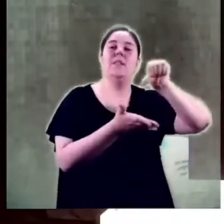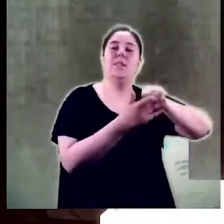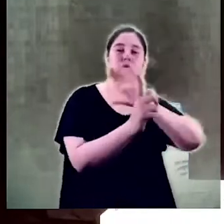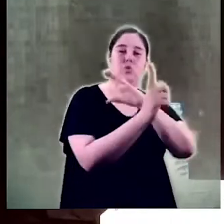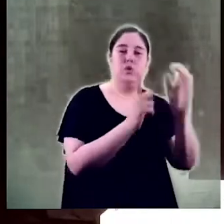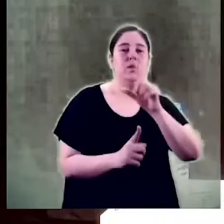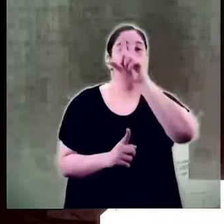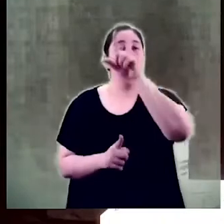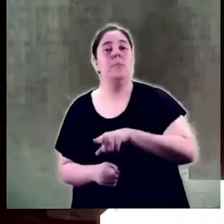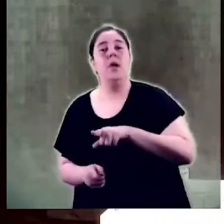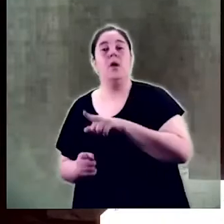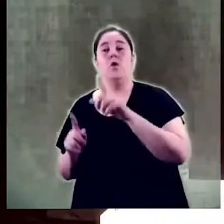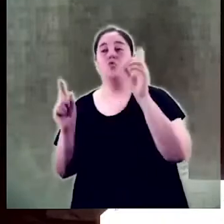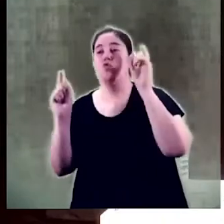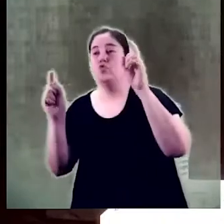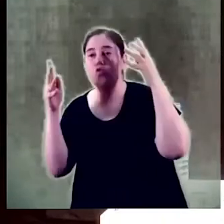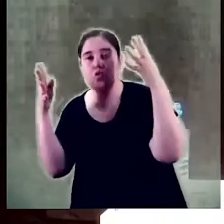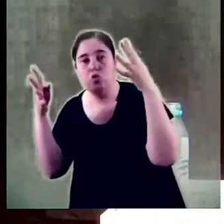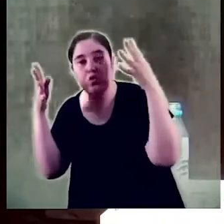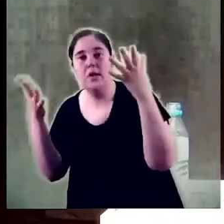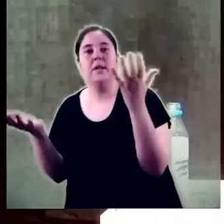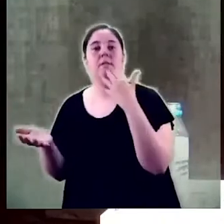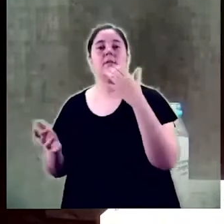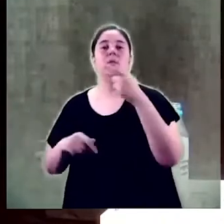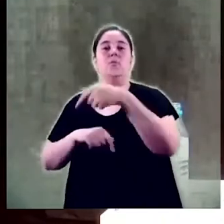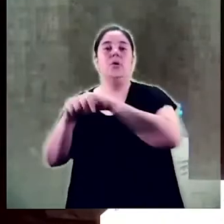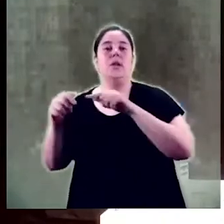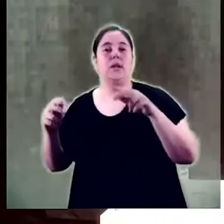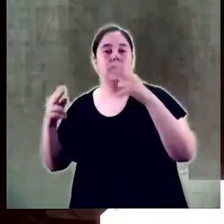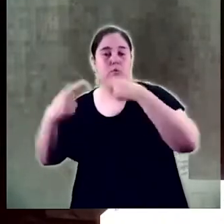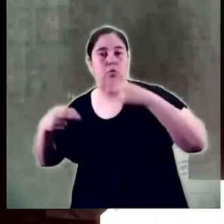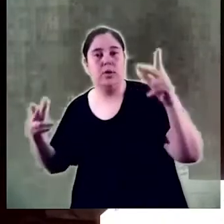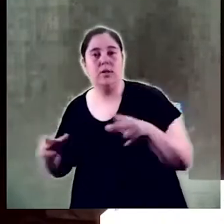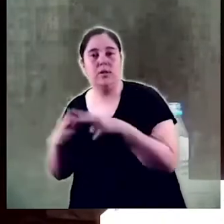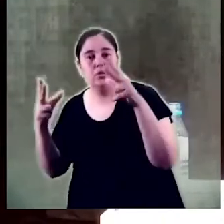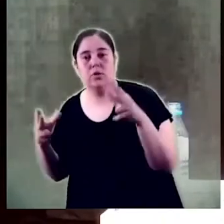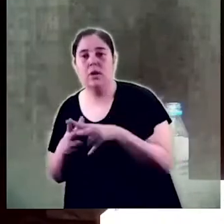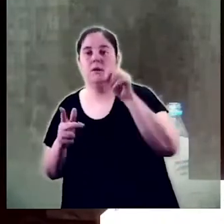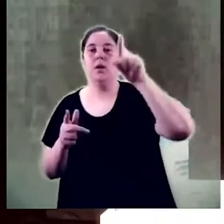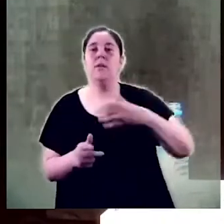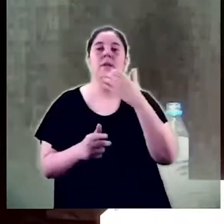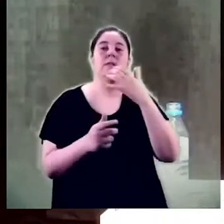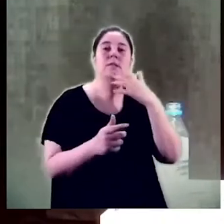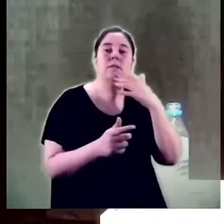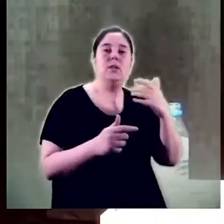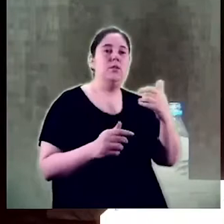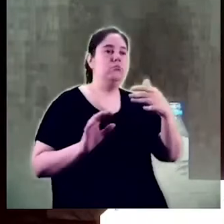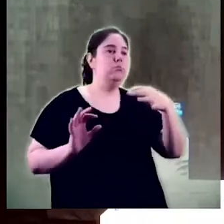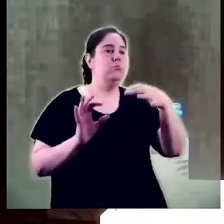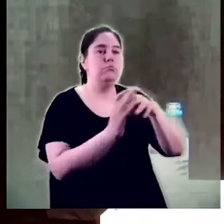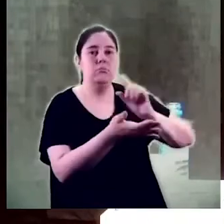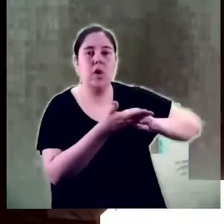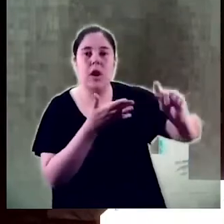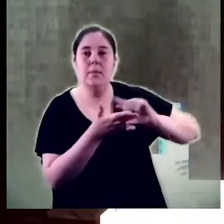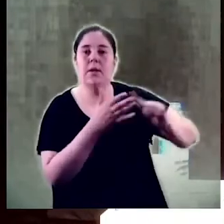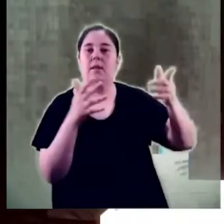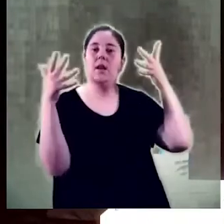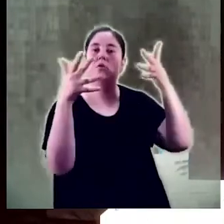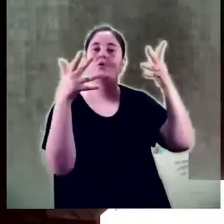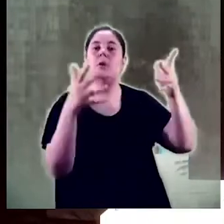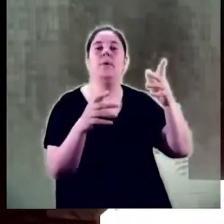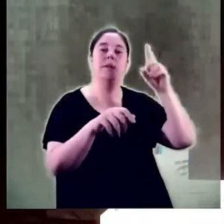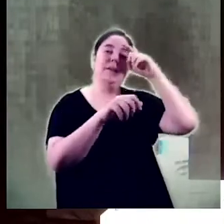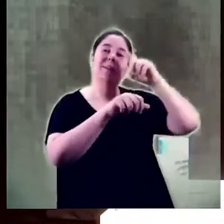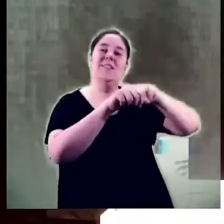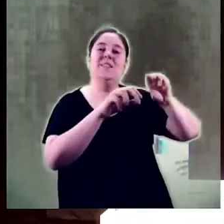consultories de polítiques públiques i socials entitats d'atenció psicosocial en situacions de violència i gabinets d